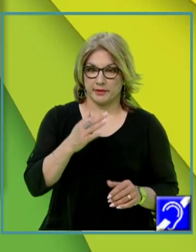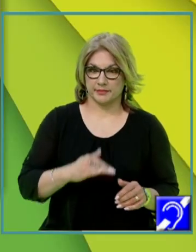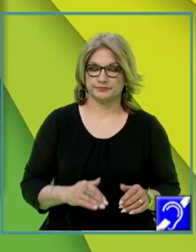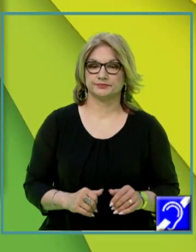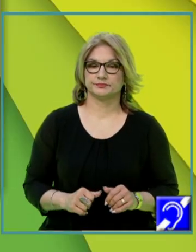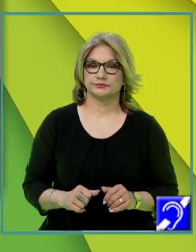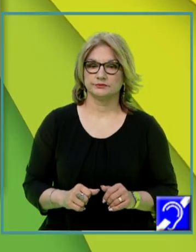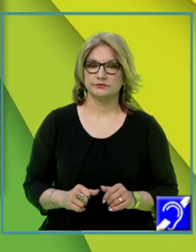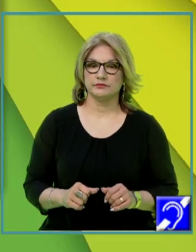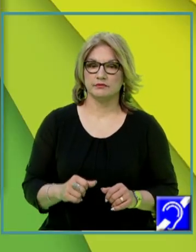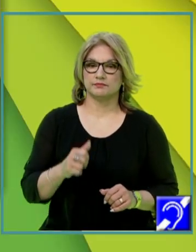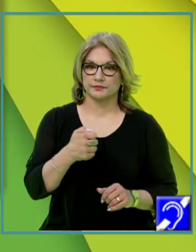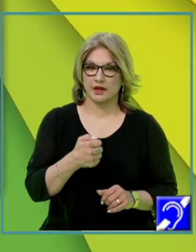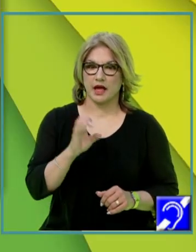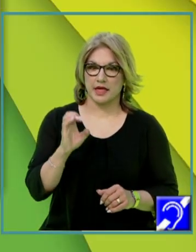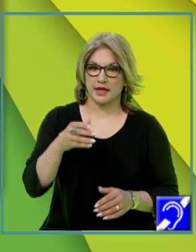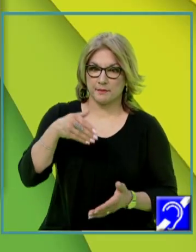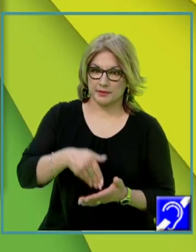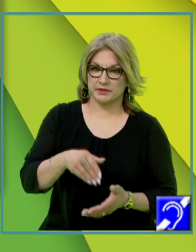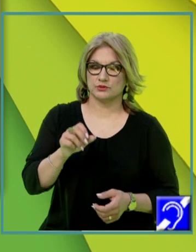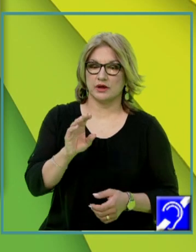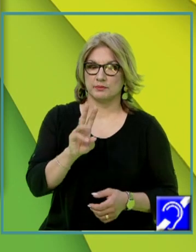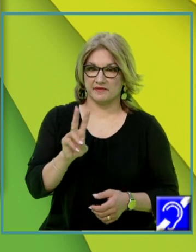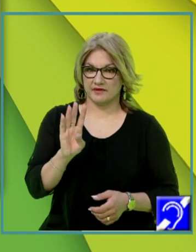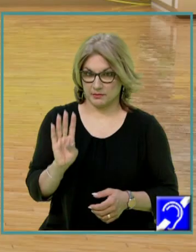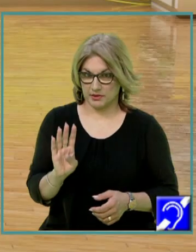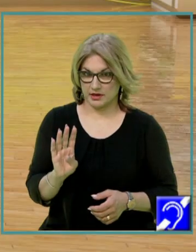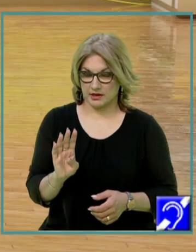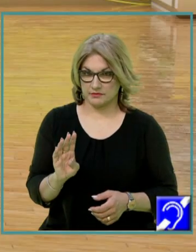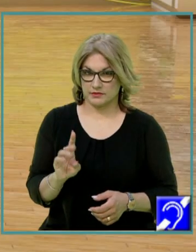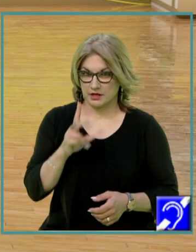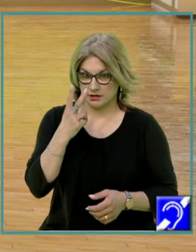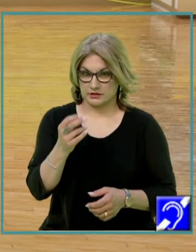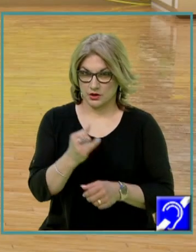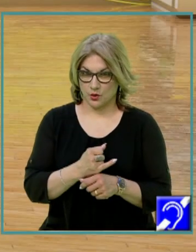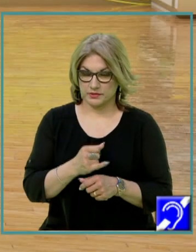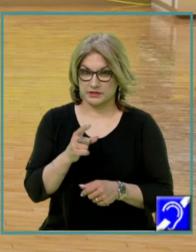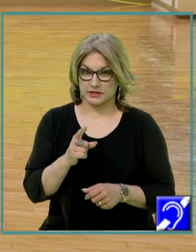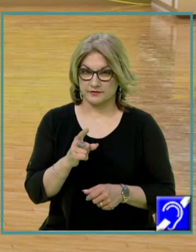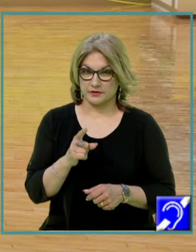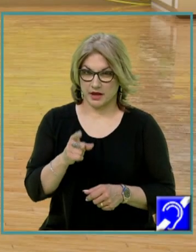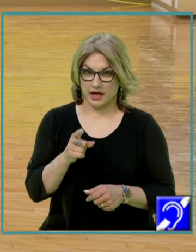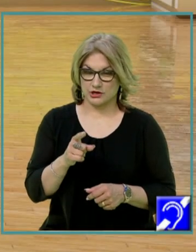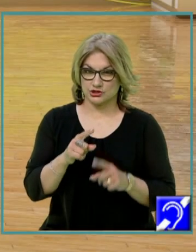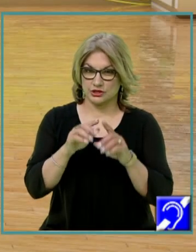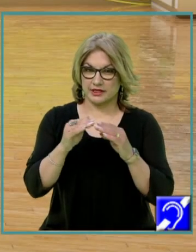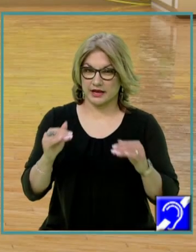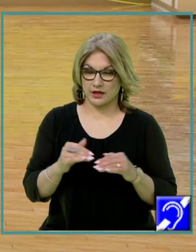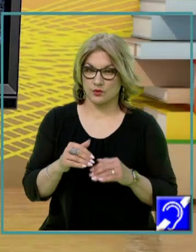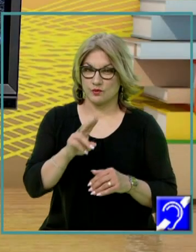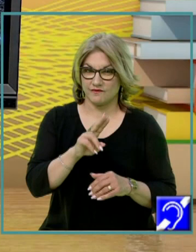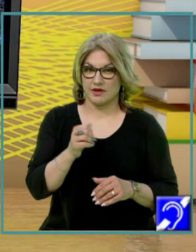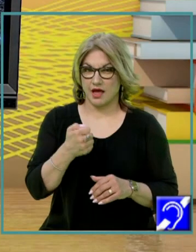construim, deci, A, E perpendicular pe VB și observați copii că în triunghiul VAB,